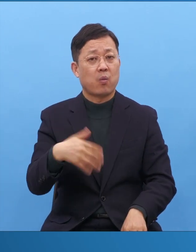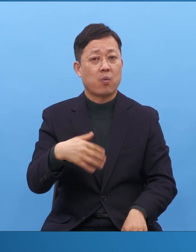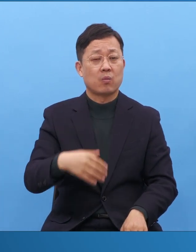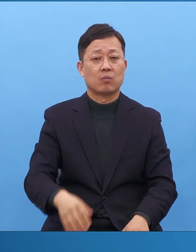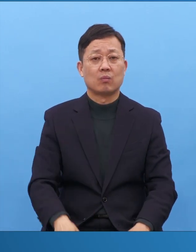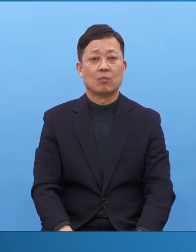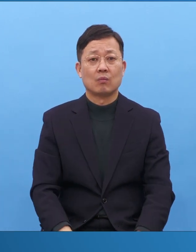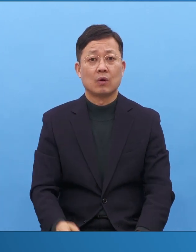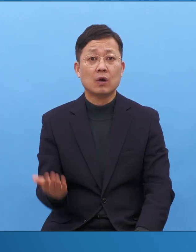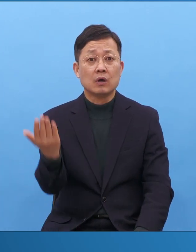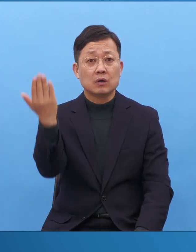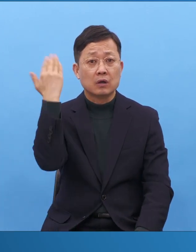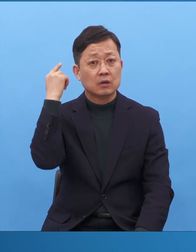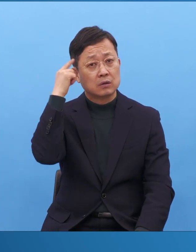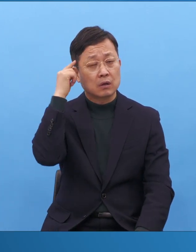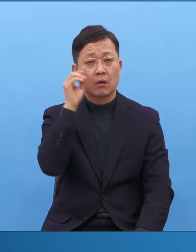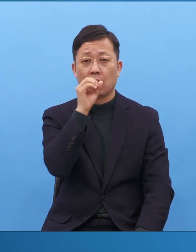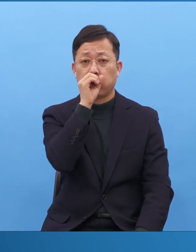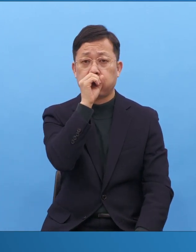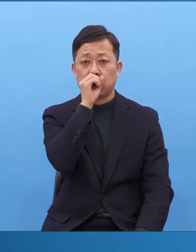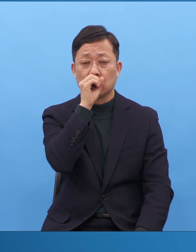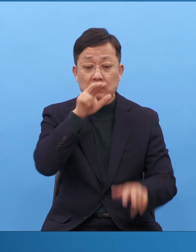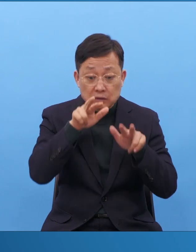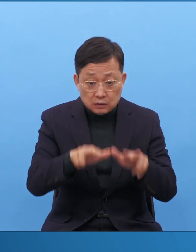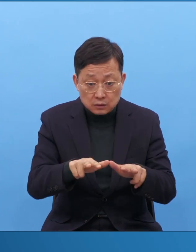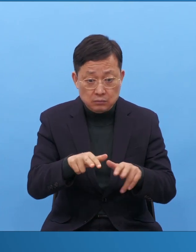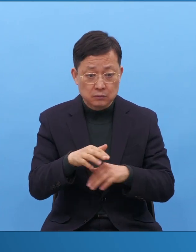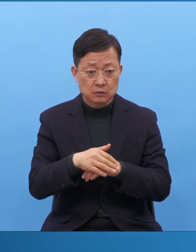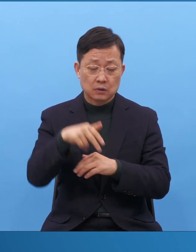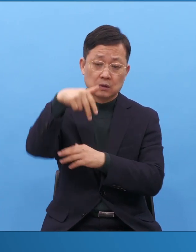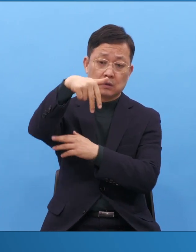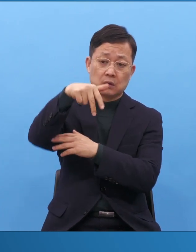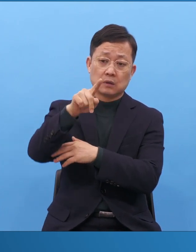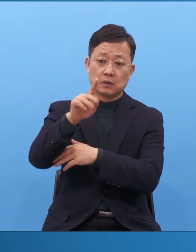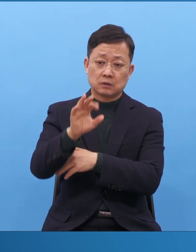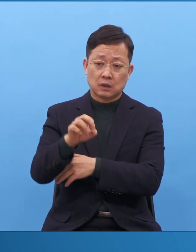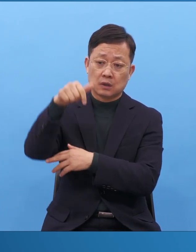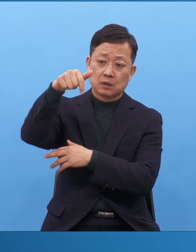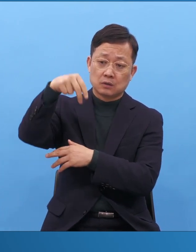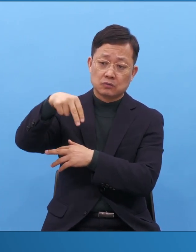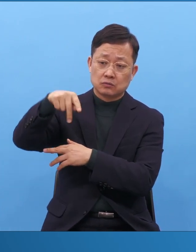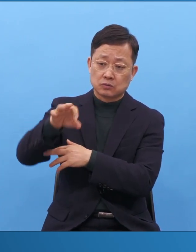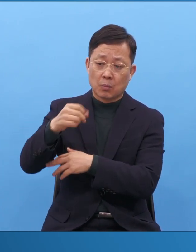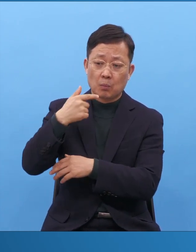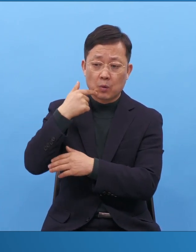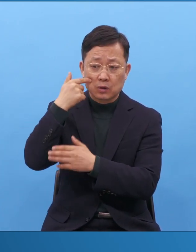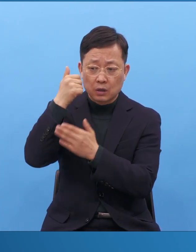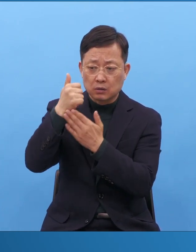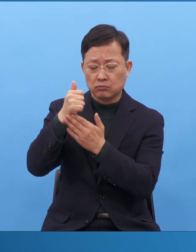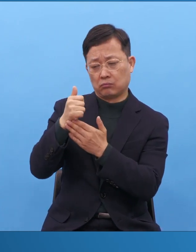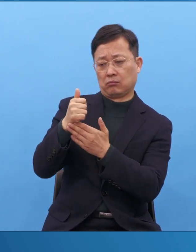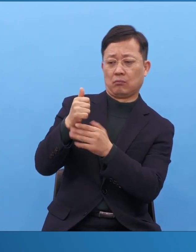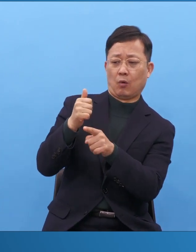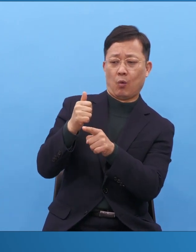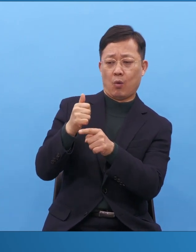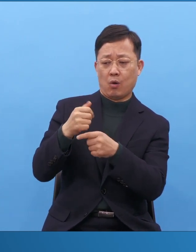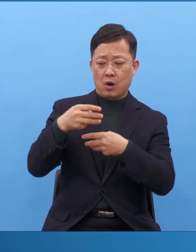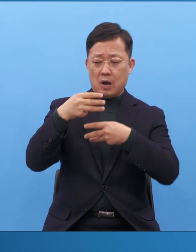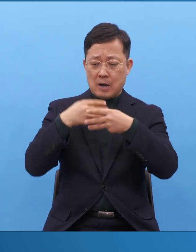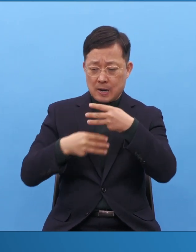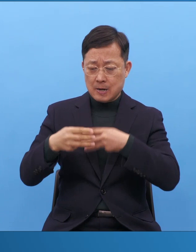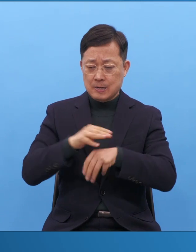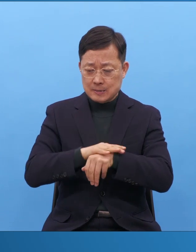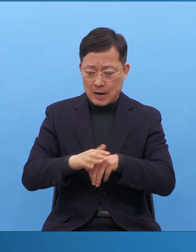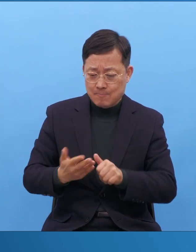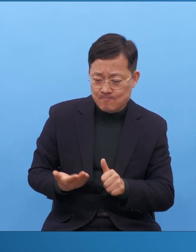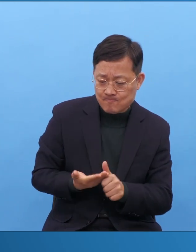저는 그렇게 생각을 못했는데 가만히 보니까요 장기우 목사님이 remnant을 잘 키워요. I didn't realize in the past but our reverend